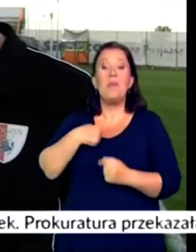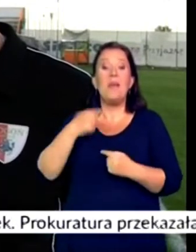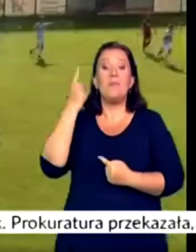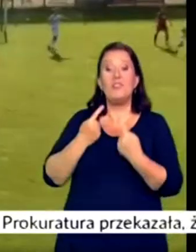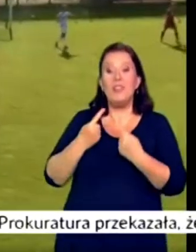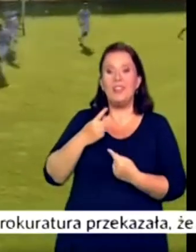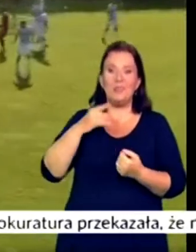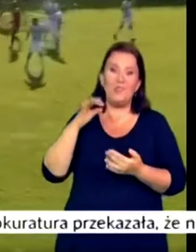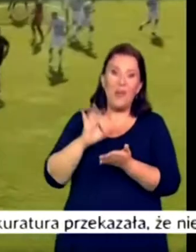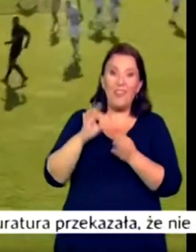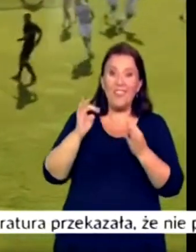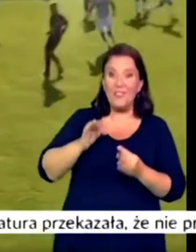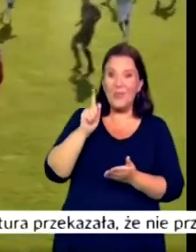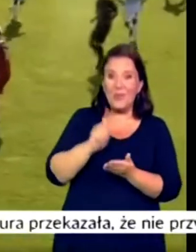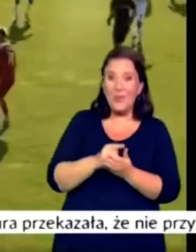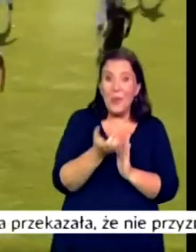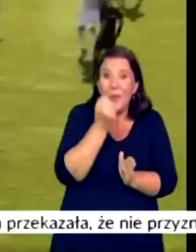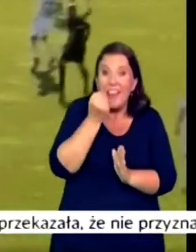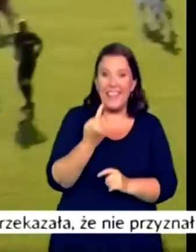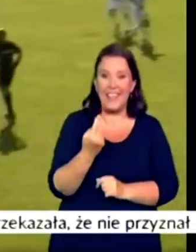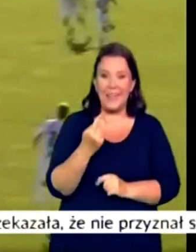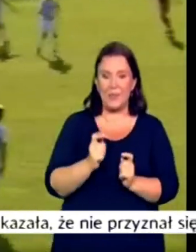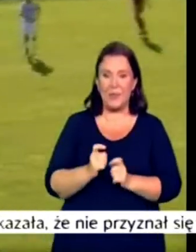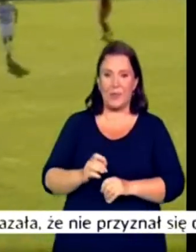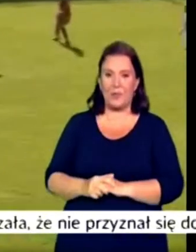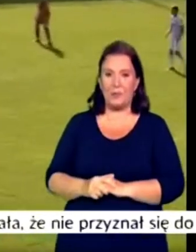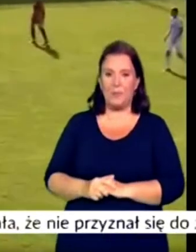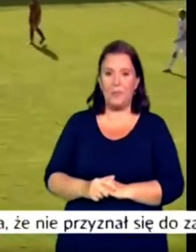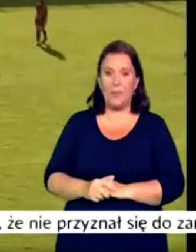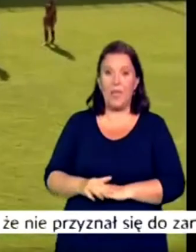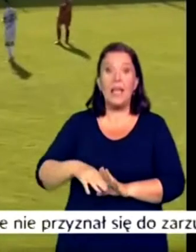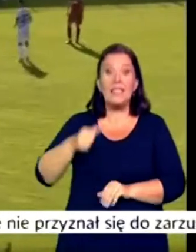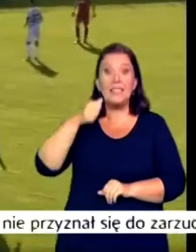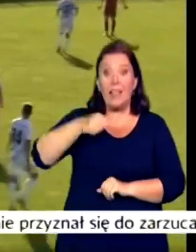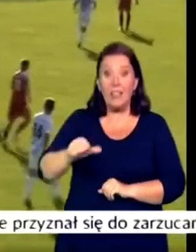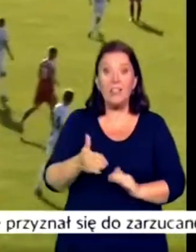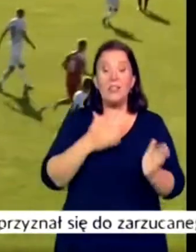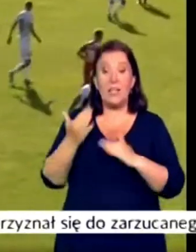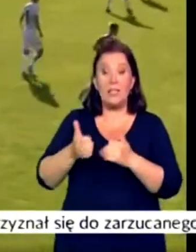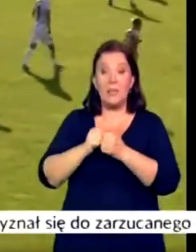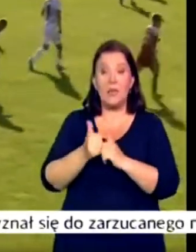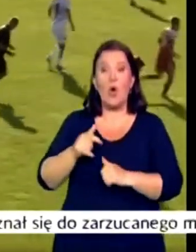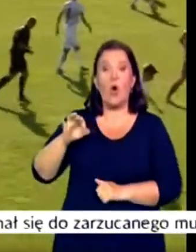punkcik. W następnym spotkaniu siedlczanie spotkają się za tydzień w Ostródzie z tamtejszym Sokołem.